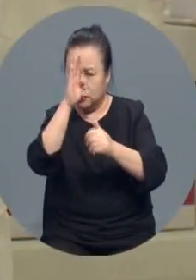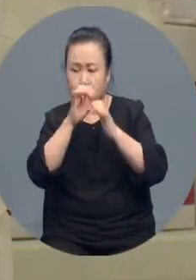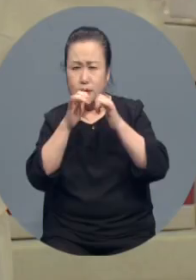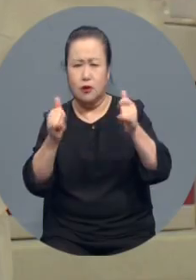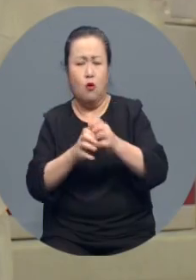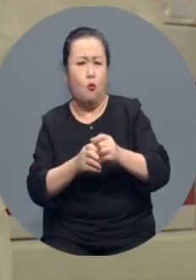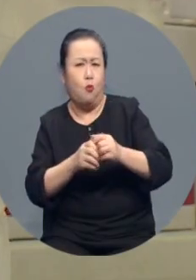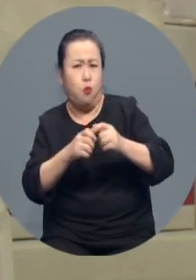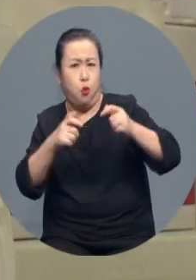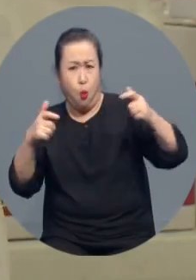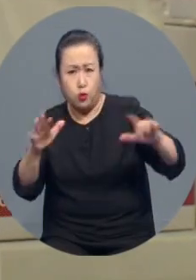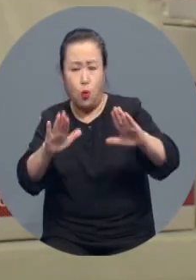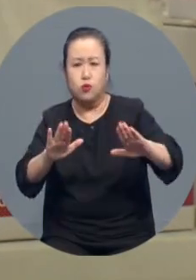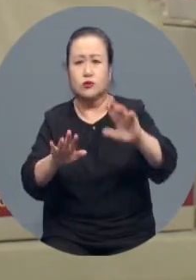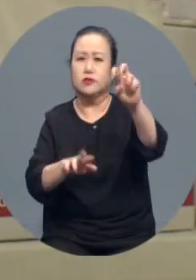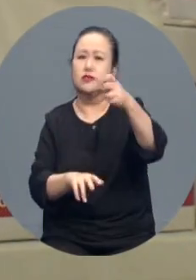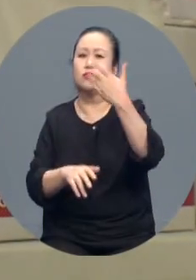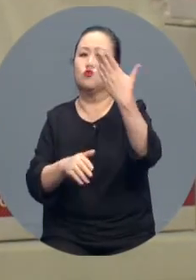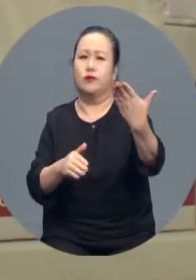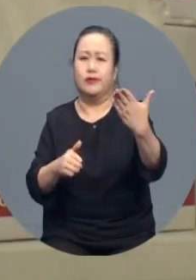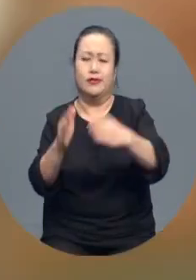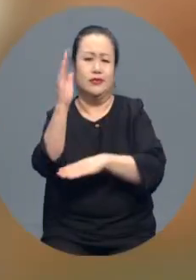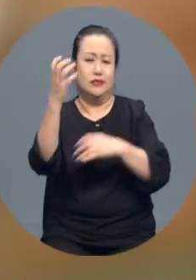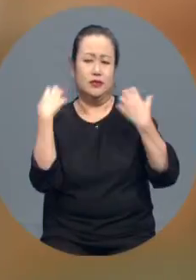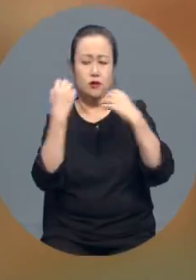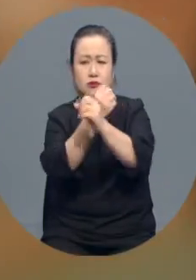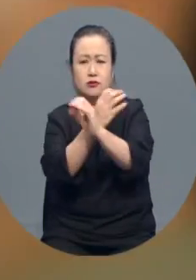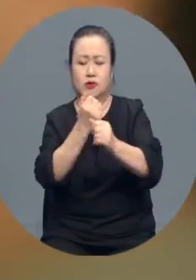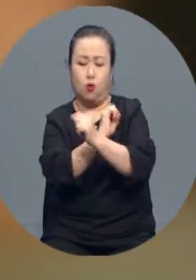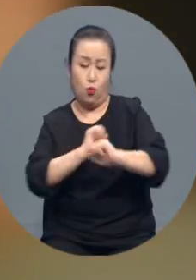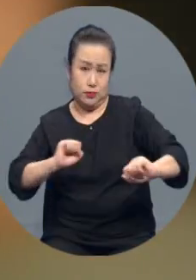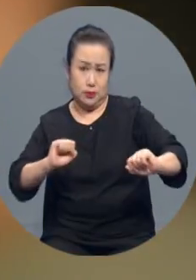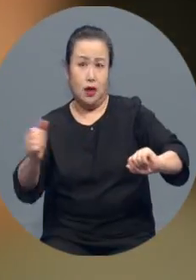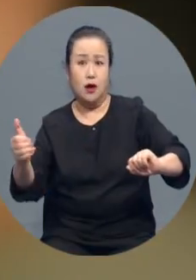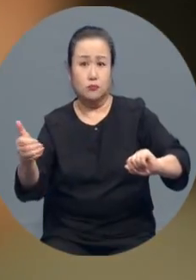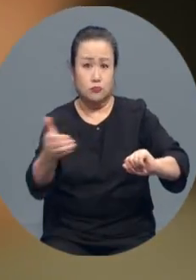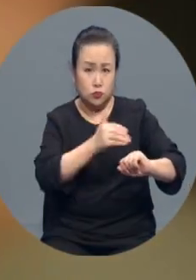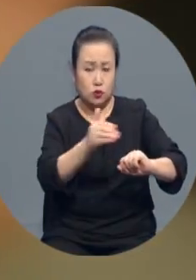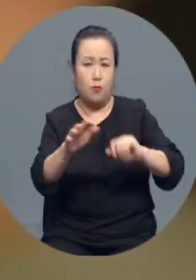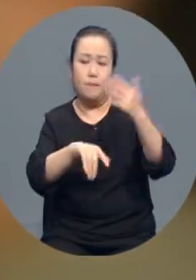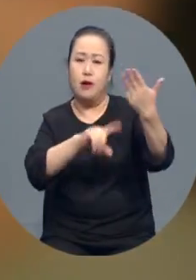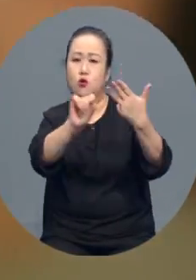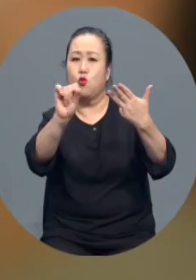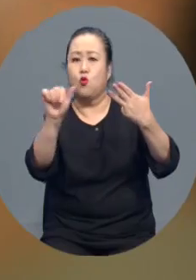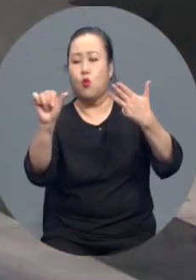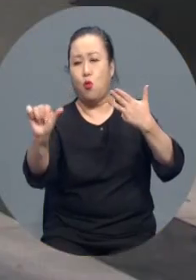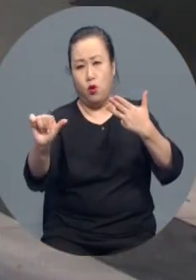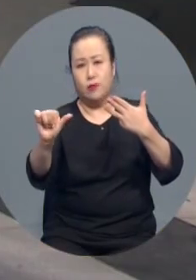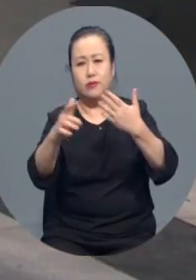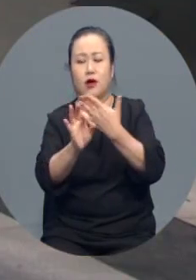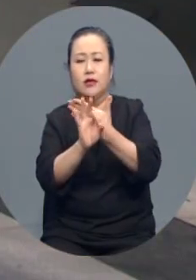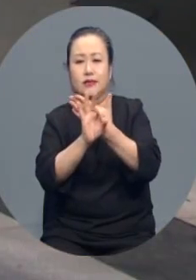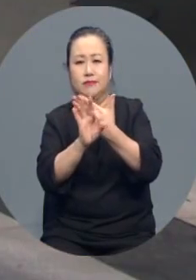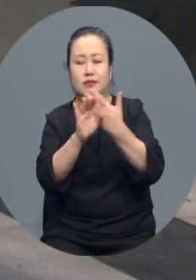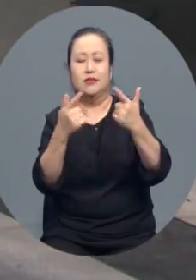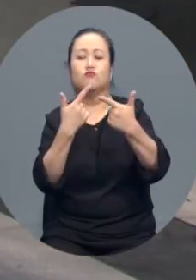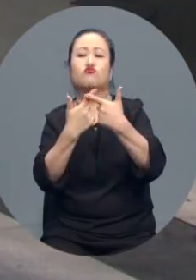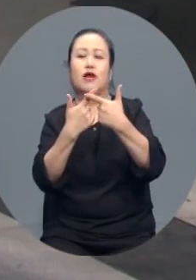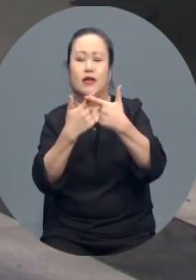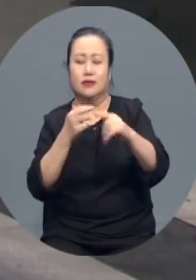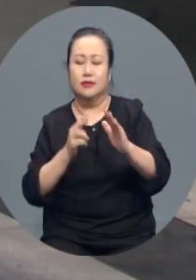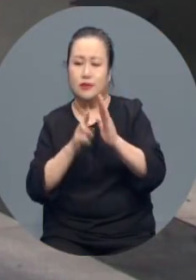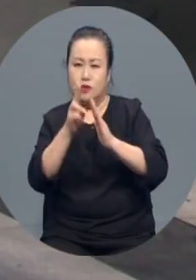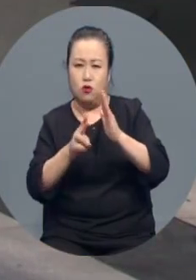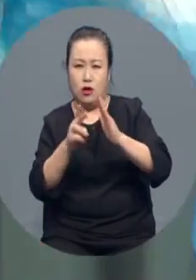다시 폭증하면서 오는 29일 시청 등대광장을 시작으로 다음 달 5일부터 부산역 임시선별검사소도 운영에